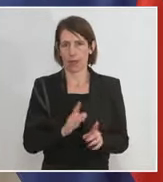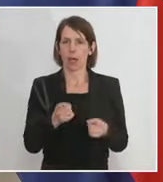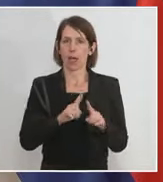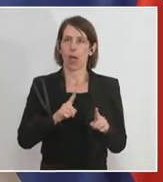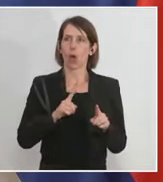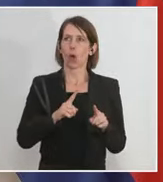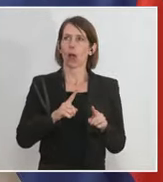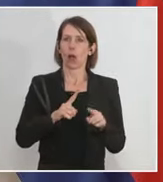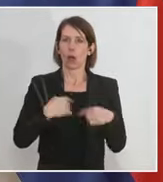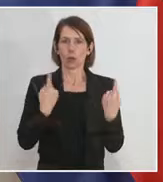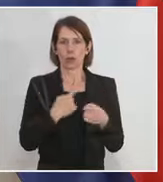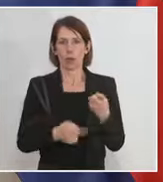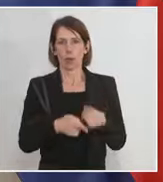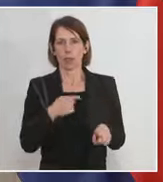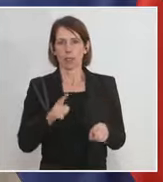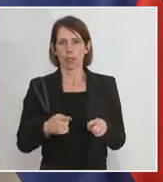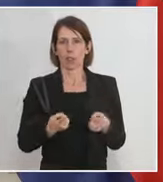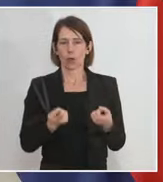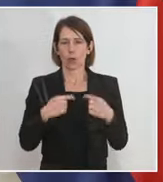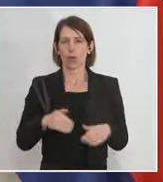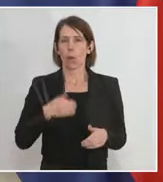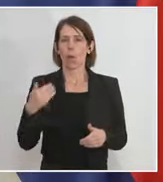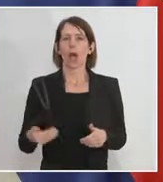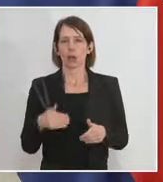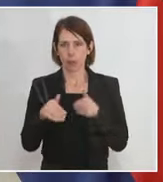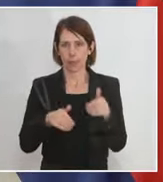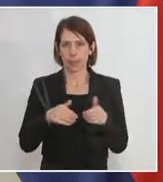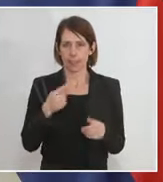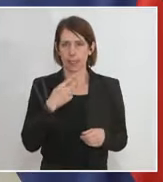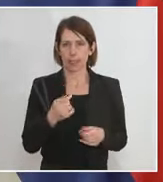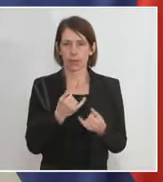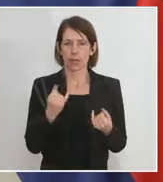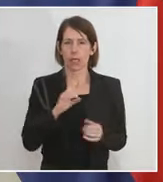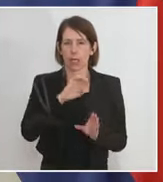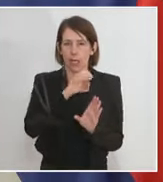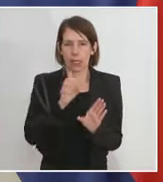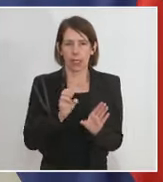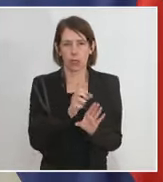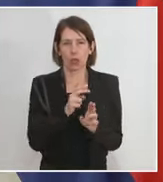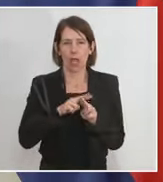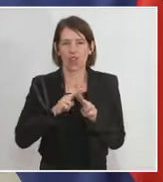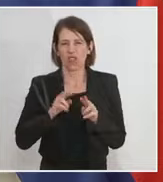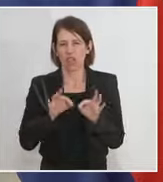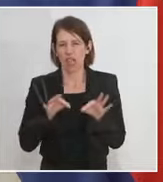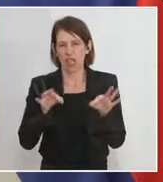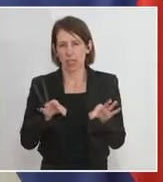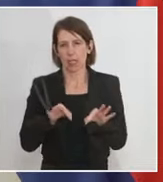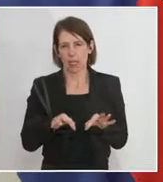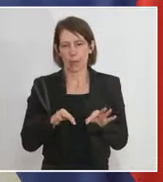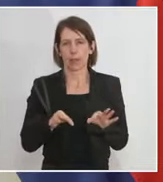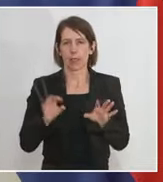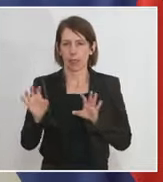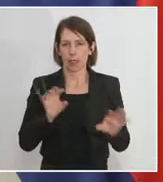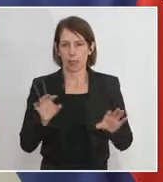ganz offen, auch von Seiten des Außenministeriums, dass wir nicht jetzt regionale sozusagen Fleckerlteppiche wieder herstellen wollen. Das ist jetzt derzeit eine